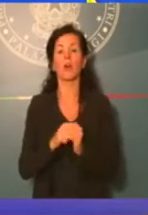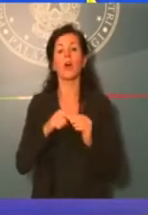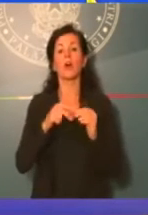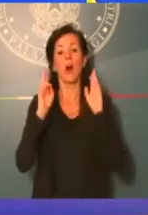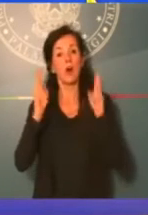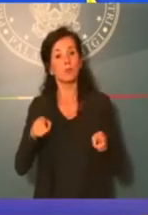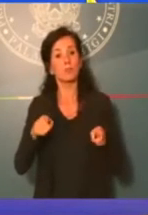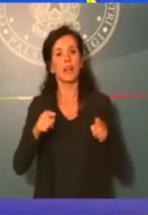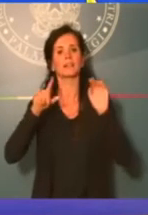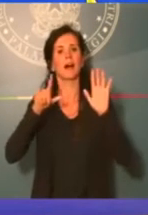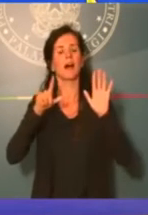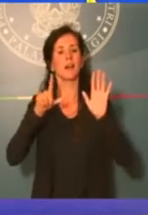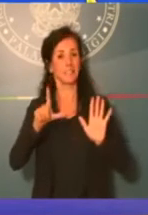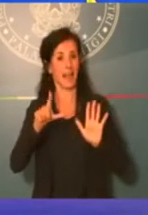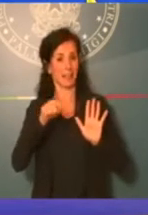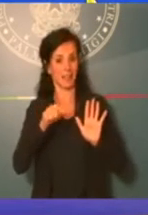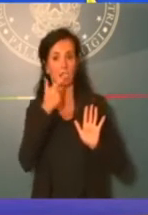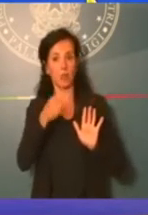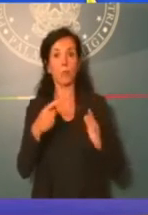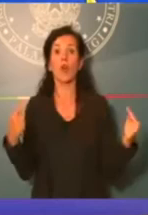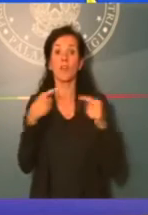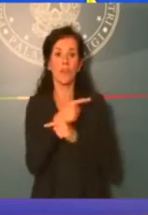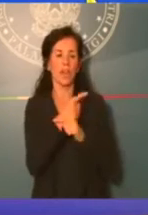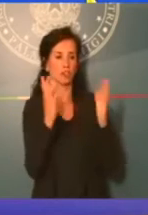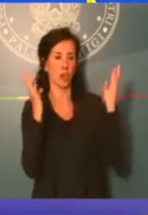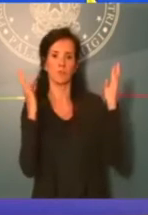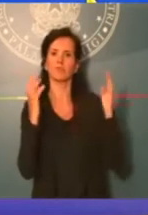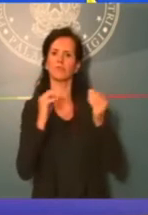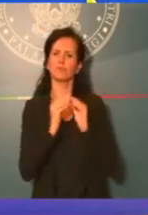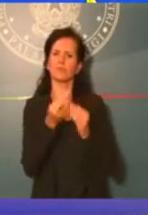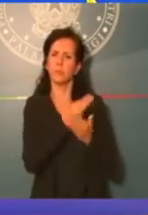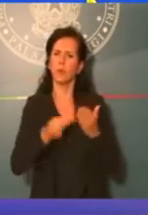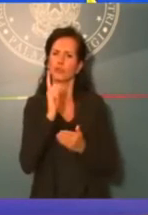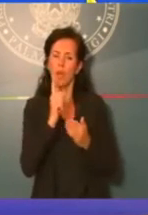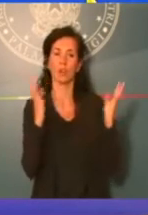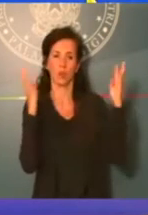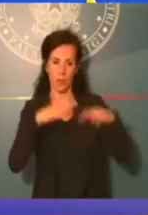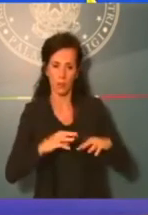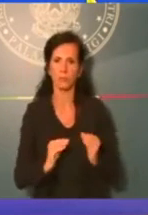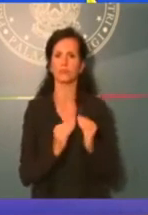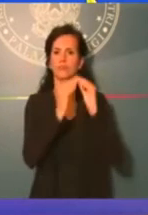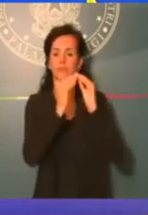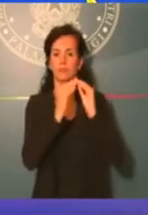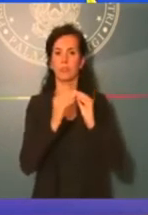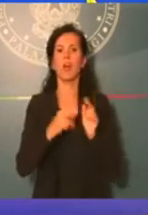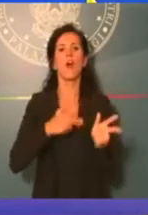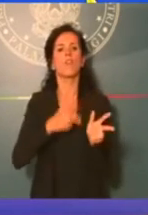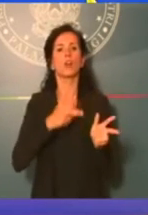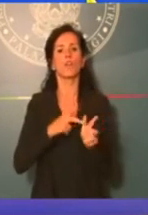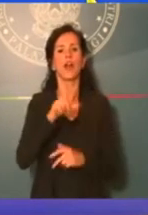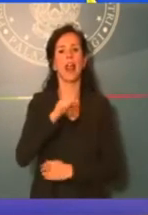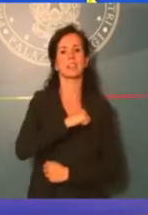Invece di manutenerlo lo demoliamo e lo ricostruiamo. Ferrovia Pontremolese. La Spezia-Parma. Potenziamento